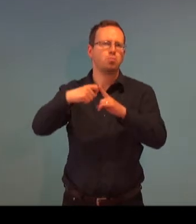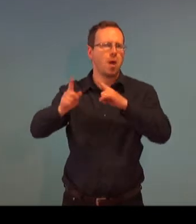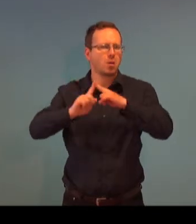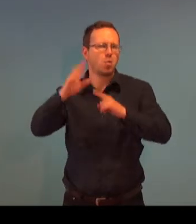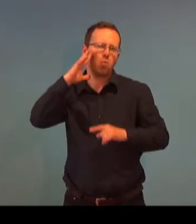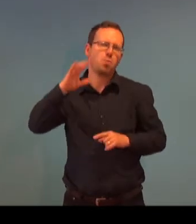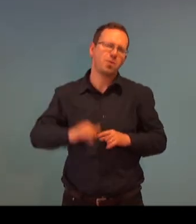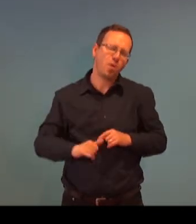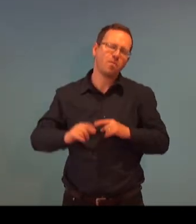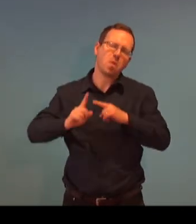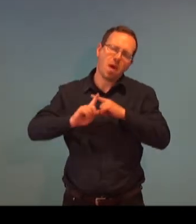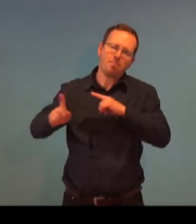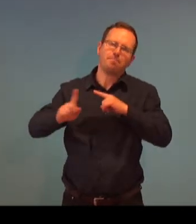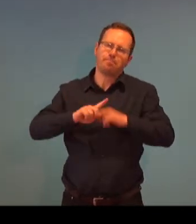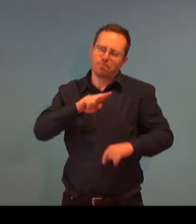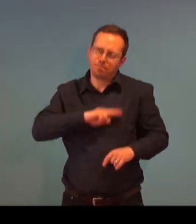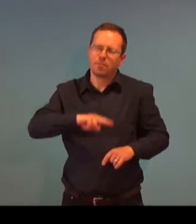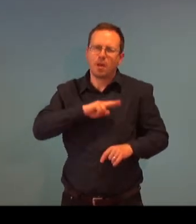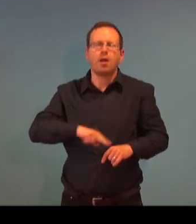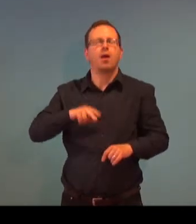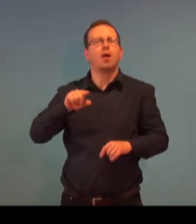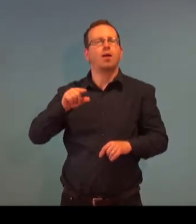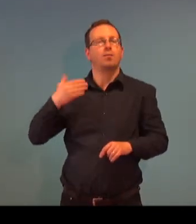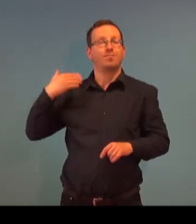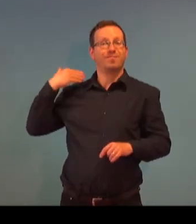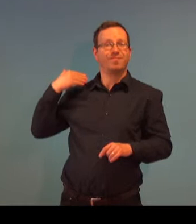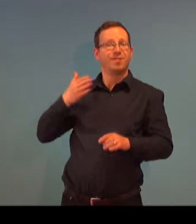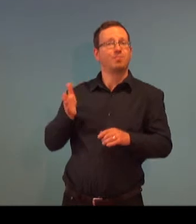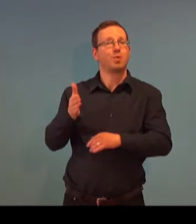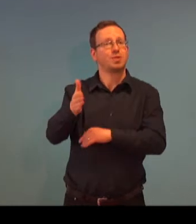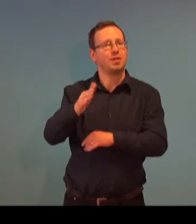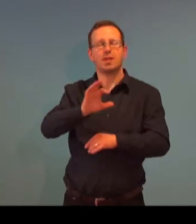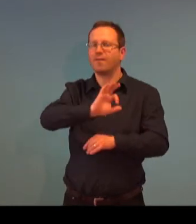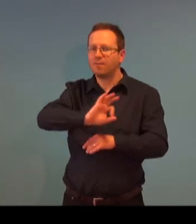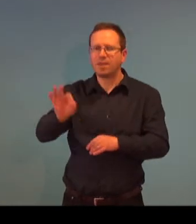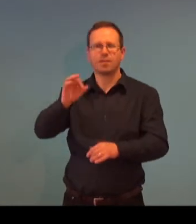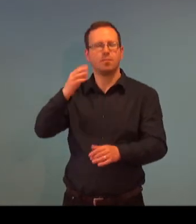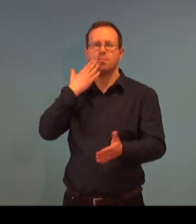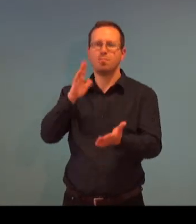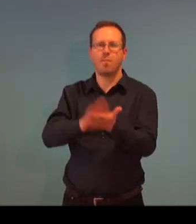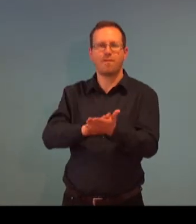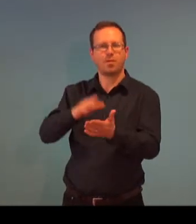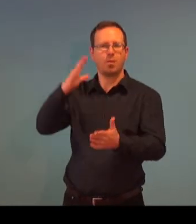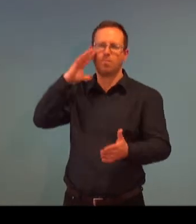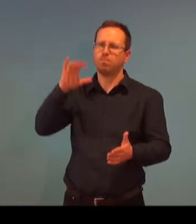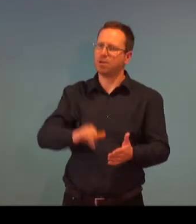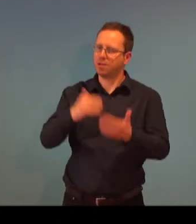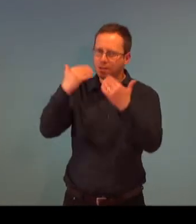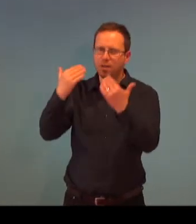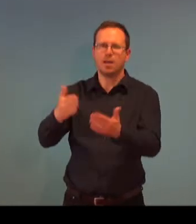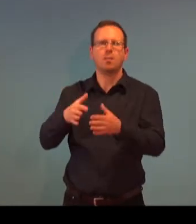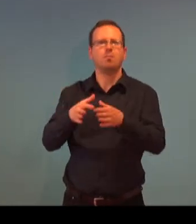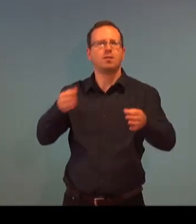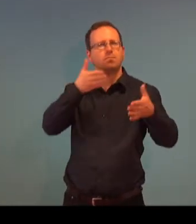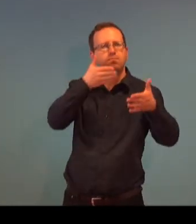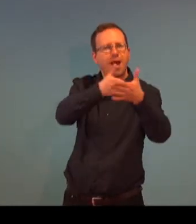Košumberka, kdo měl pronajatý pokoj na ubytovně, ale v prosince se podařilo sehnat i bezbariérové bydlení